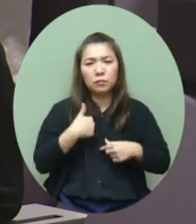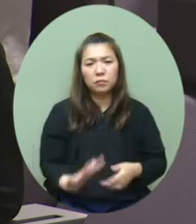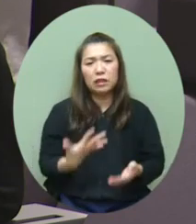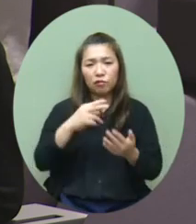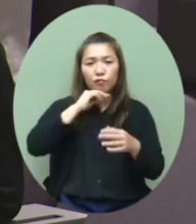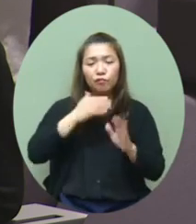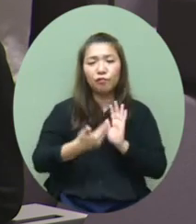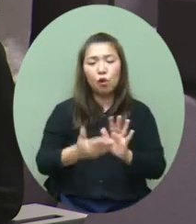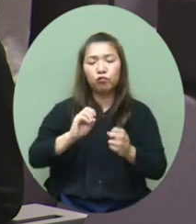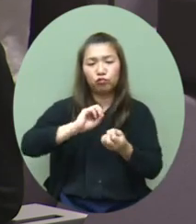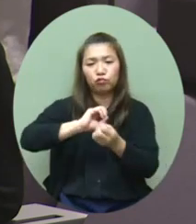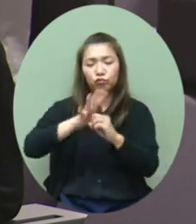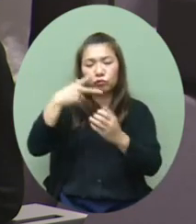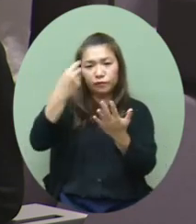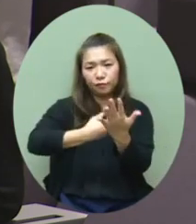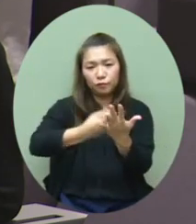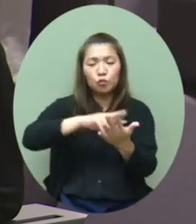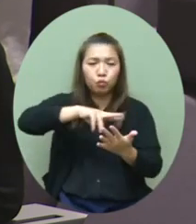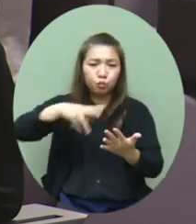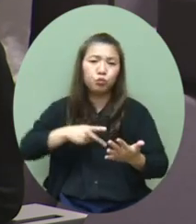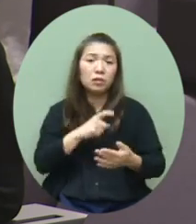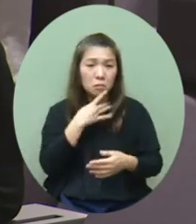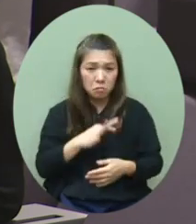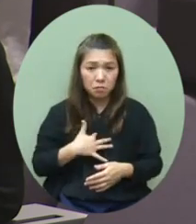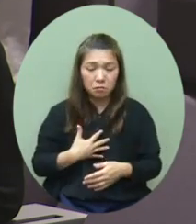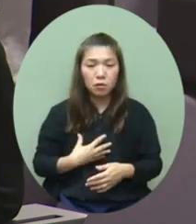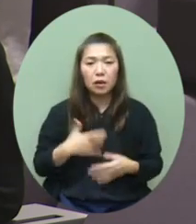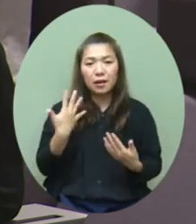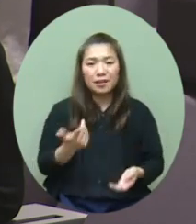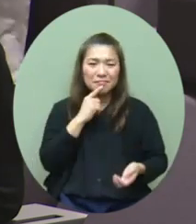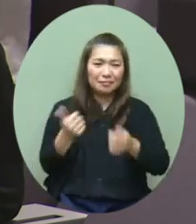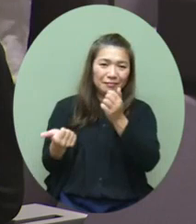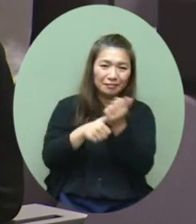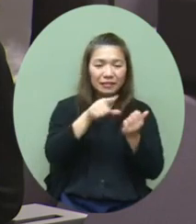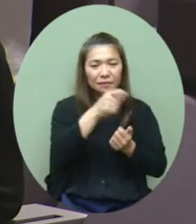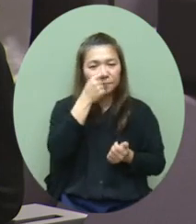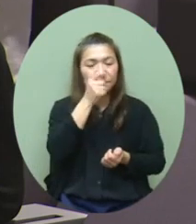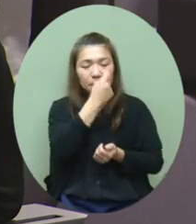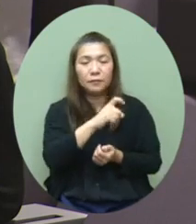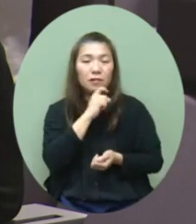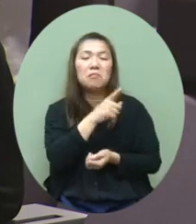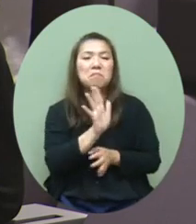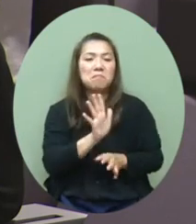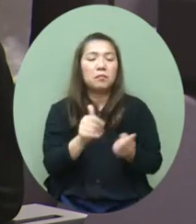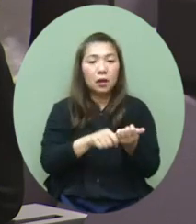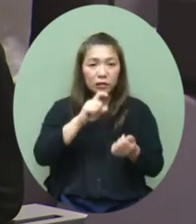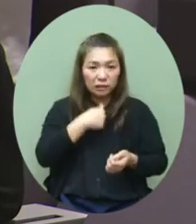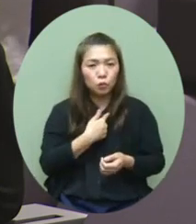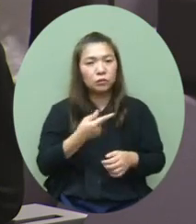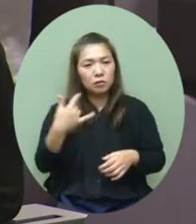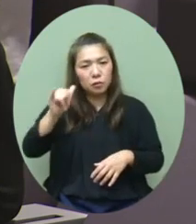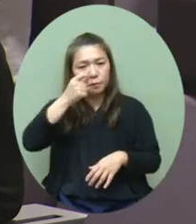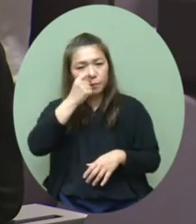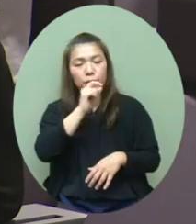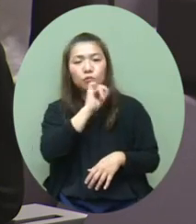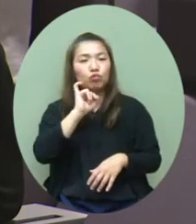需要收緊呢剛才有提到說不要依賴快測而出去看醫生做PCR但其實現在是否所有的